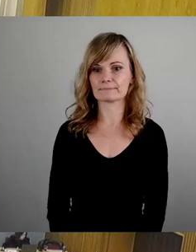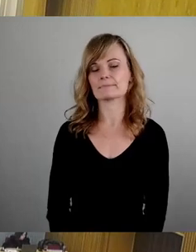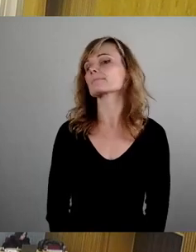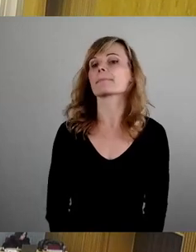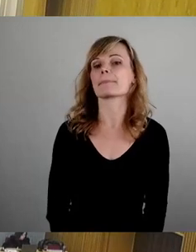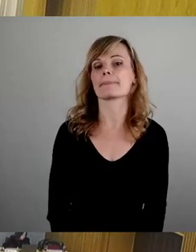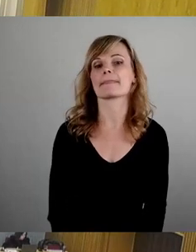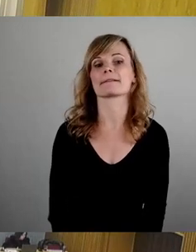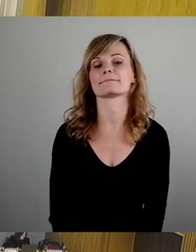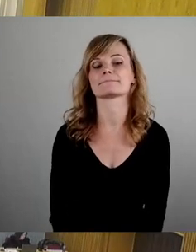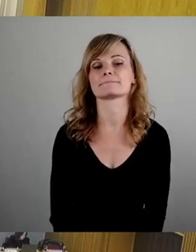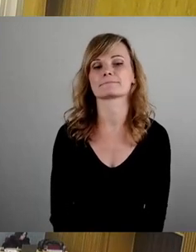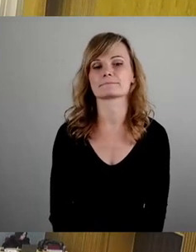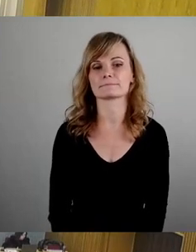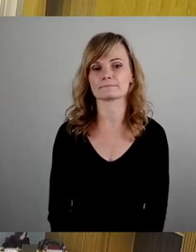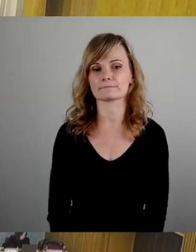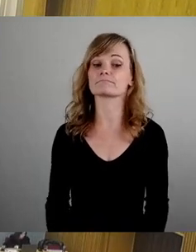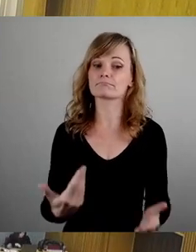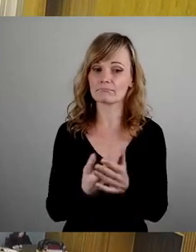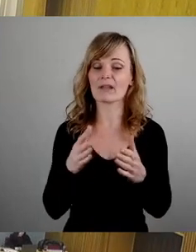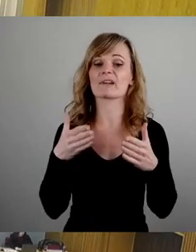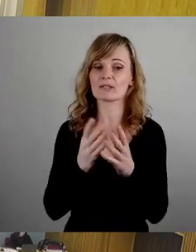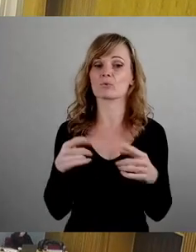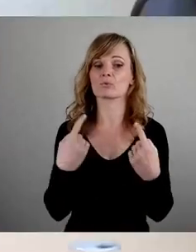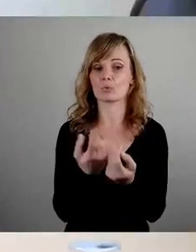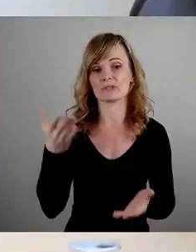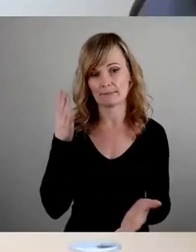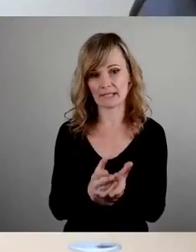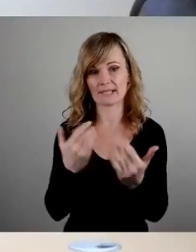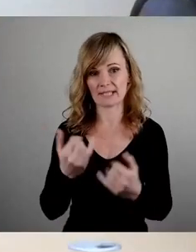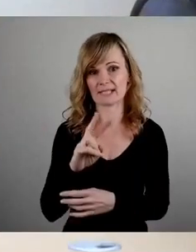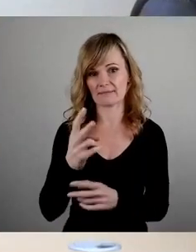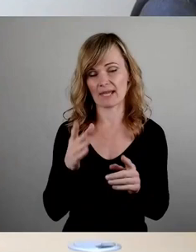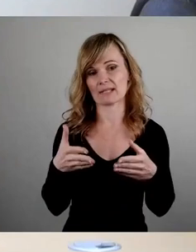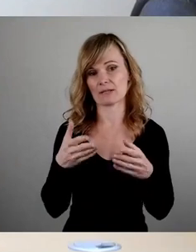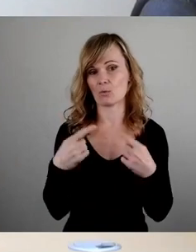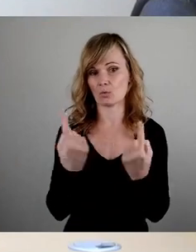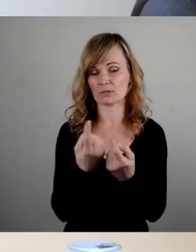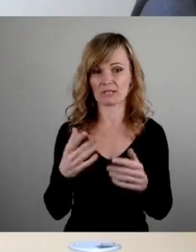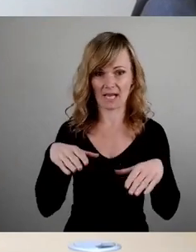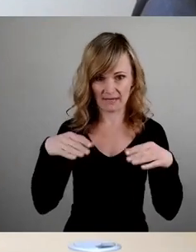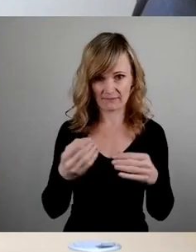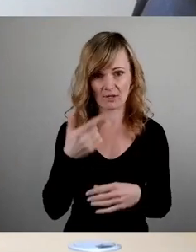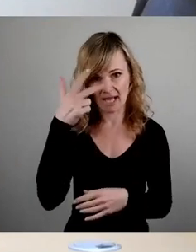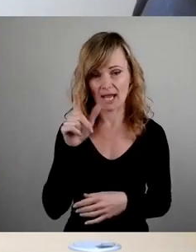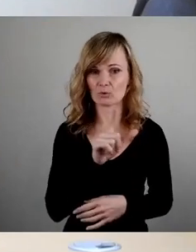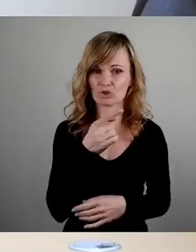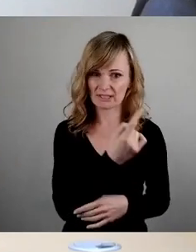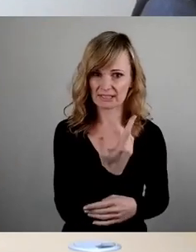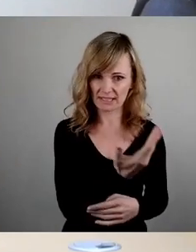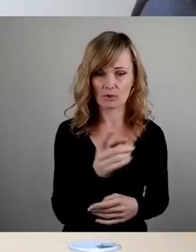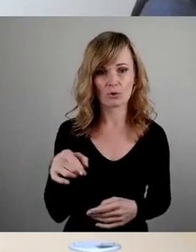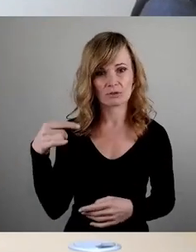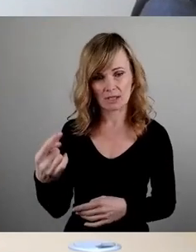Fraktionsrunde beendet und steigen in die zweite Runde ein. Und da wurde zunächst Herr Latschinski zu Wort kommen und dann